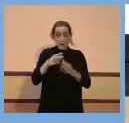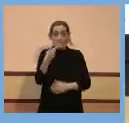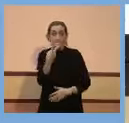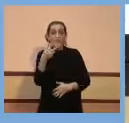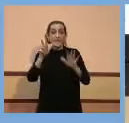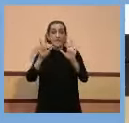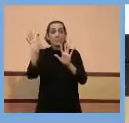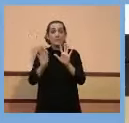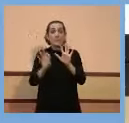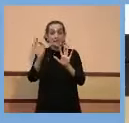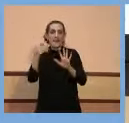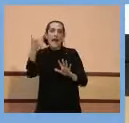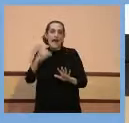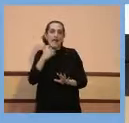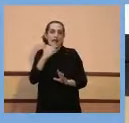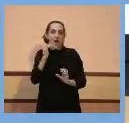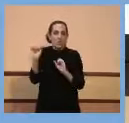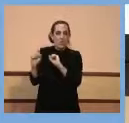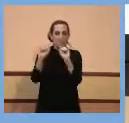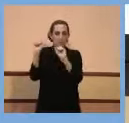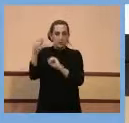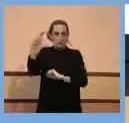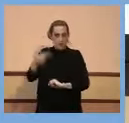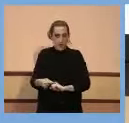té algun grau de protecció.